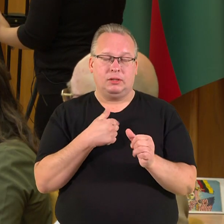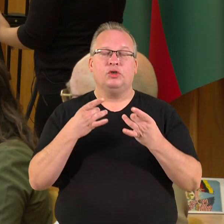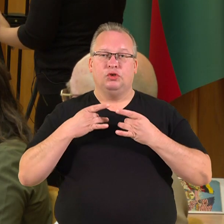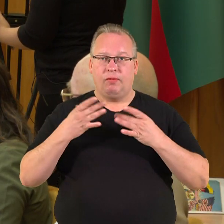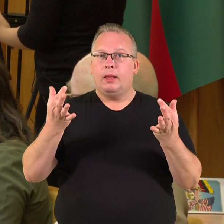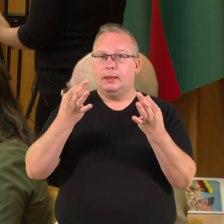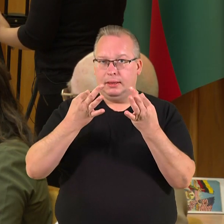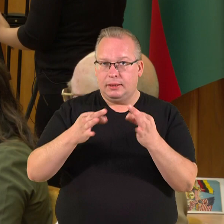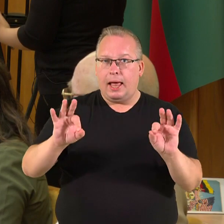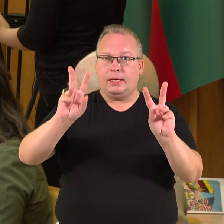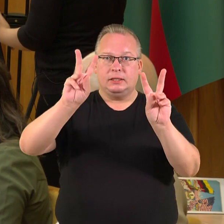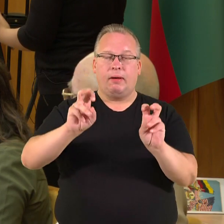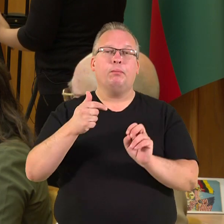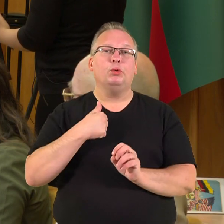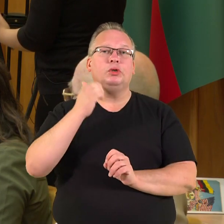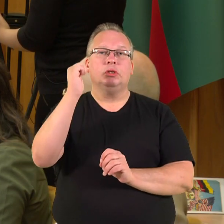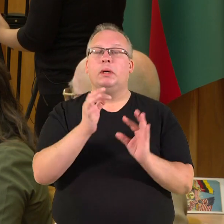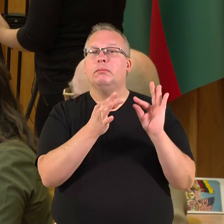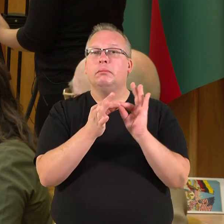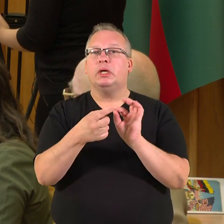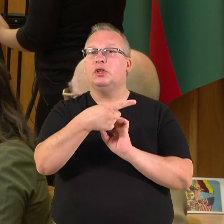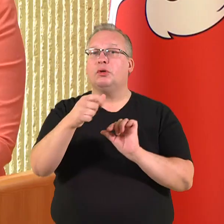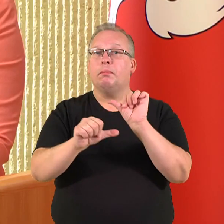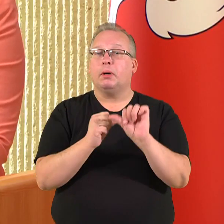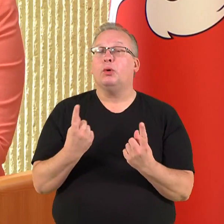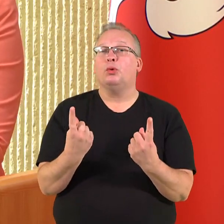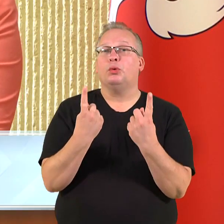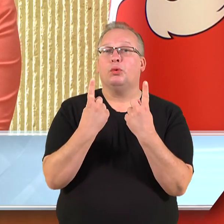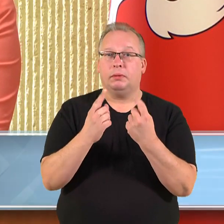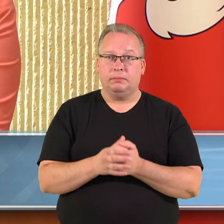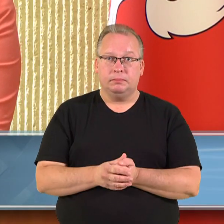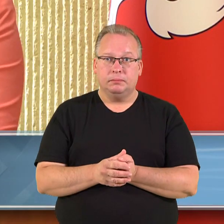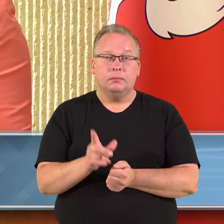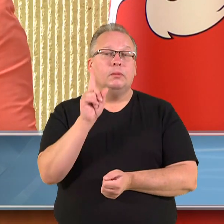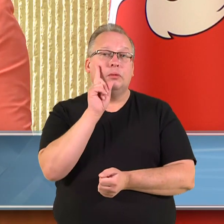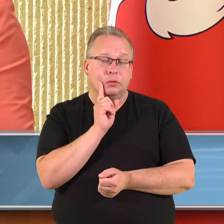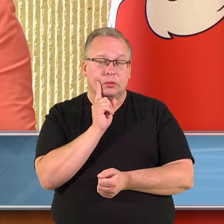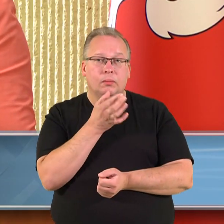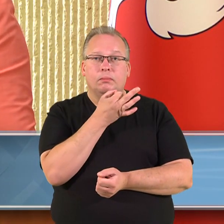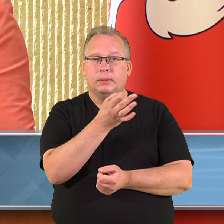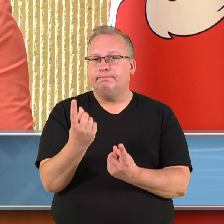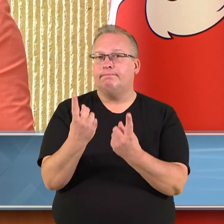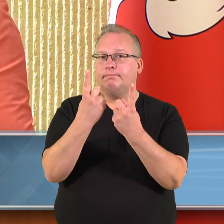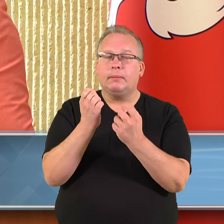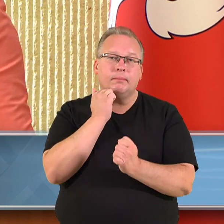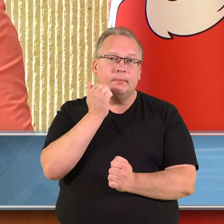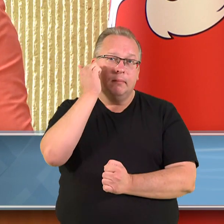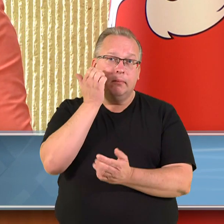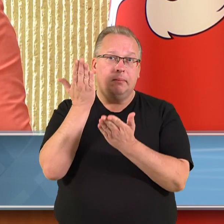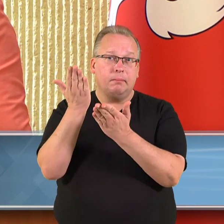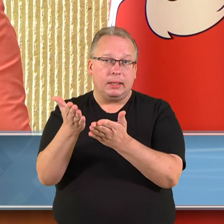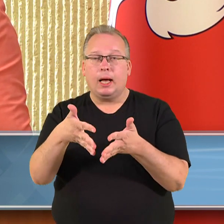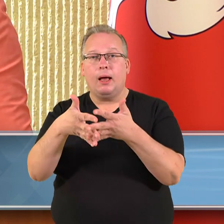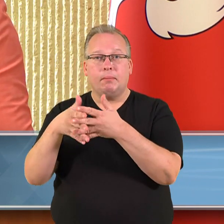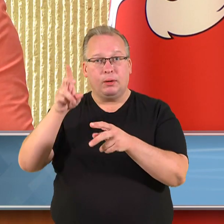Švenčiant svarbu mūsų diplomatinių santykių šimtmečio jubiliejų, norėčiau išreikšti ypatingą padėką tiek Jungtinio Amerikos